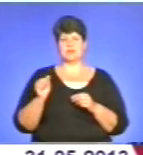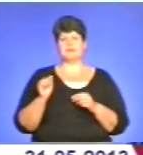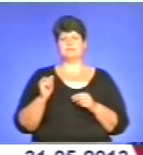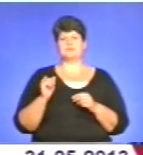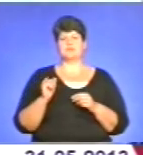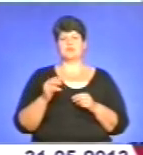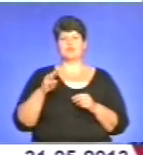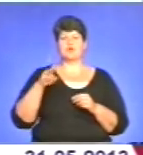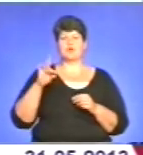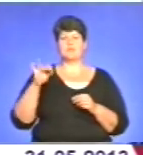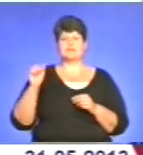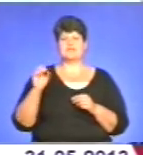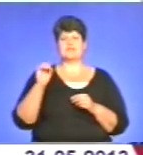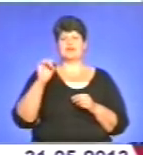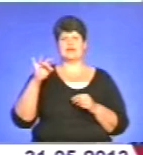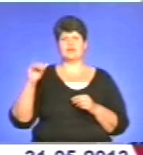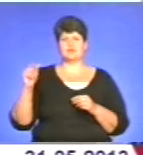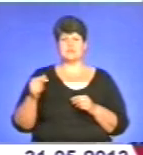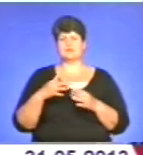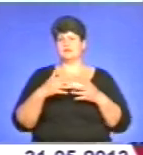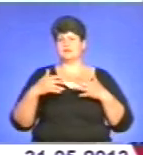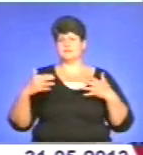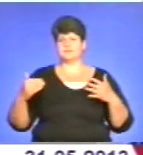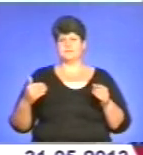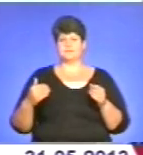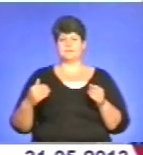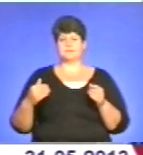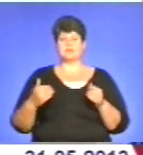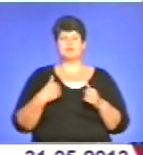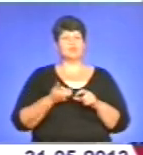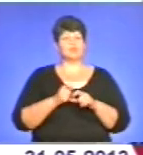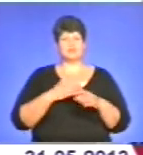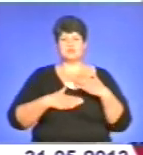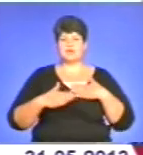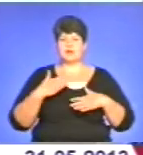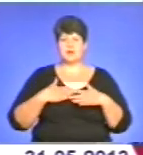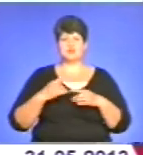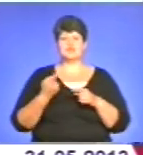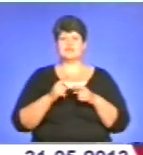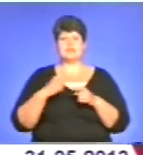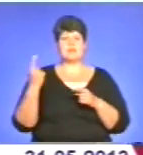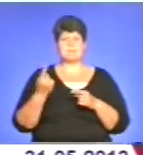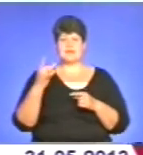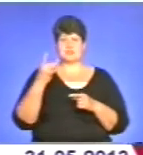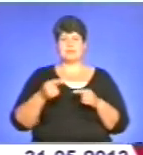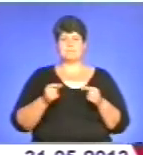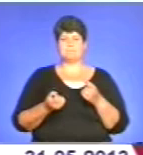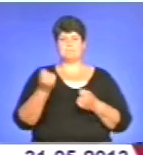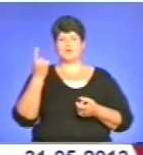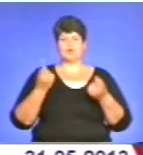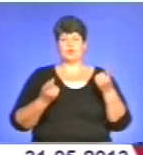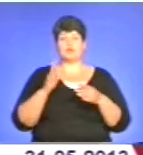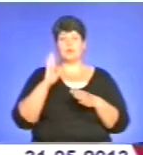в тому числі тромбоцитів, еретроцитів, плазми і тому подібне. Ми дуже раді, що це не перший раз неподинок, якби вже стає